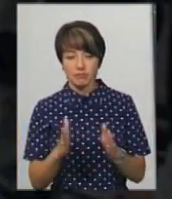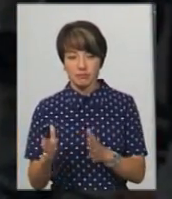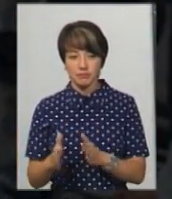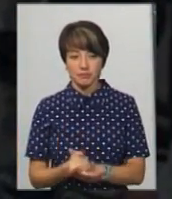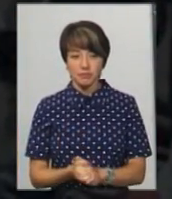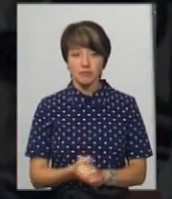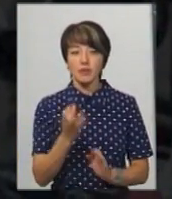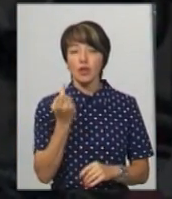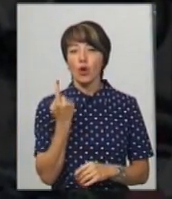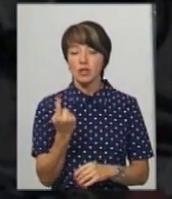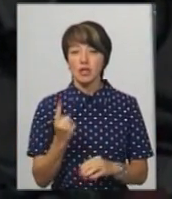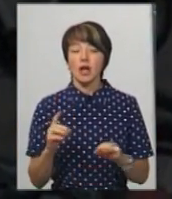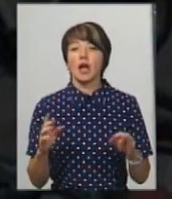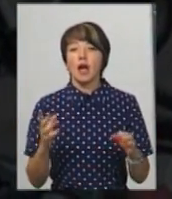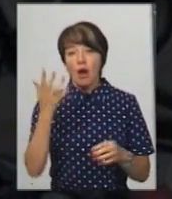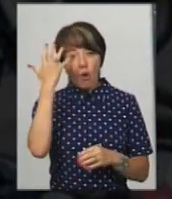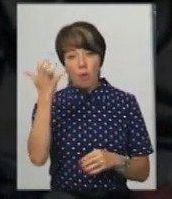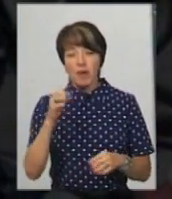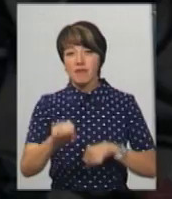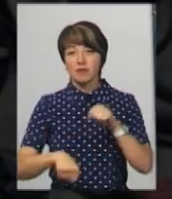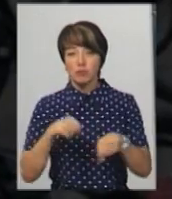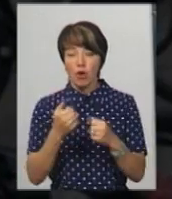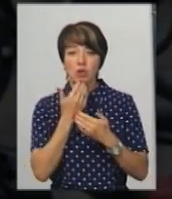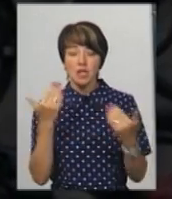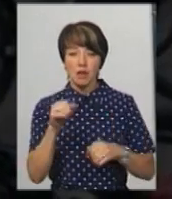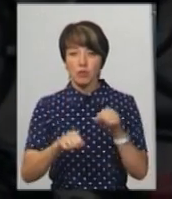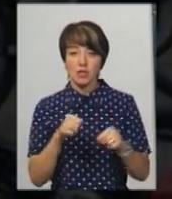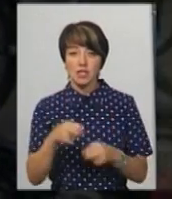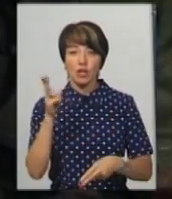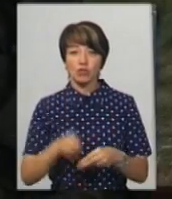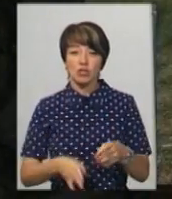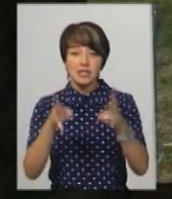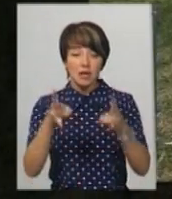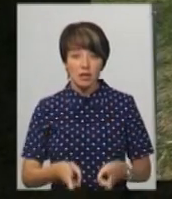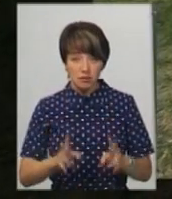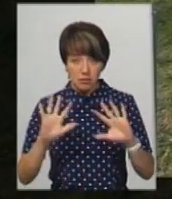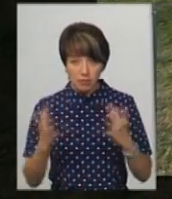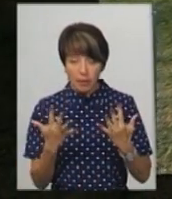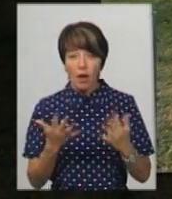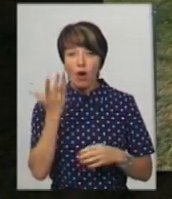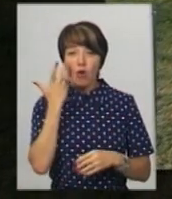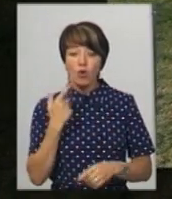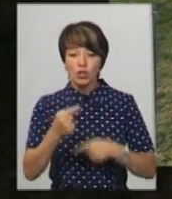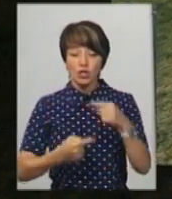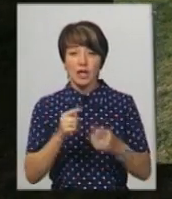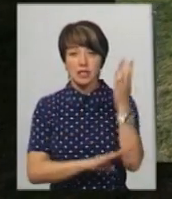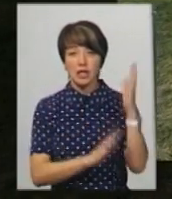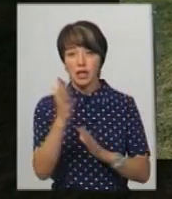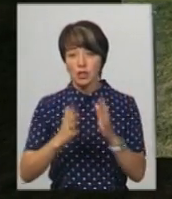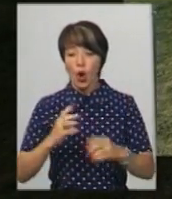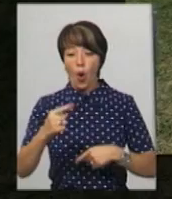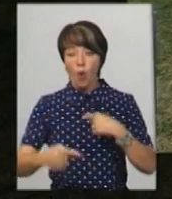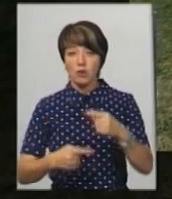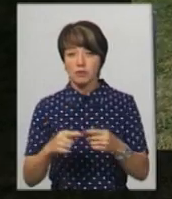Ще одне його хобі – їзда на велосипеді. Остання поїздка закінчилась трагічно. Стався нещасний випадок, коли їхав через ліс, колесом